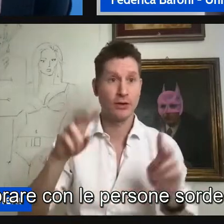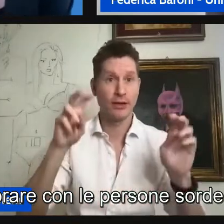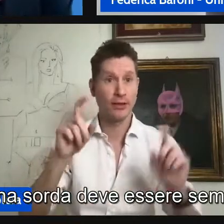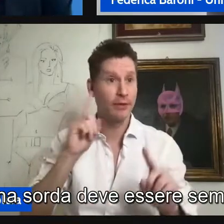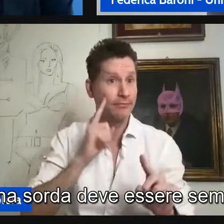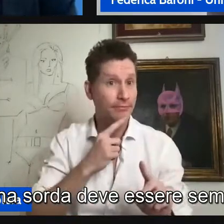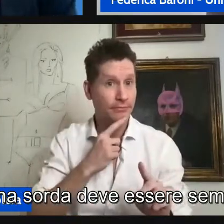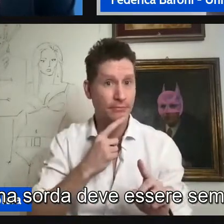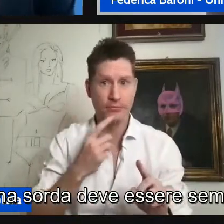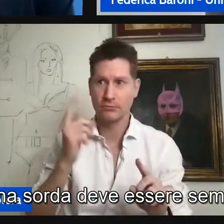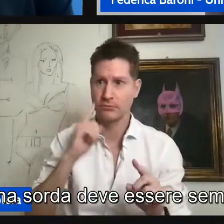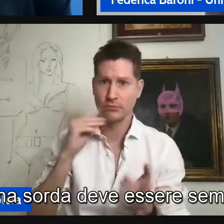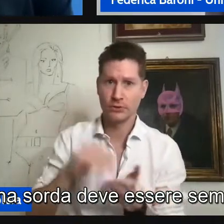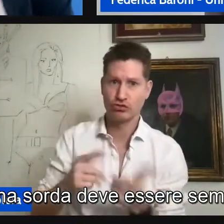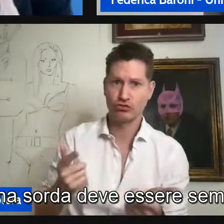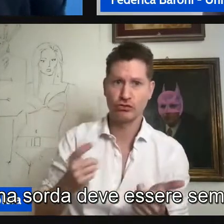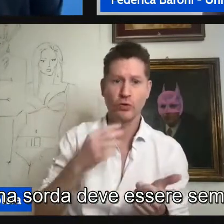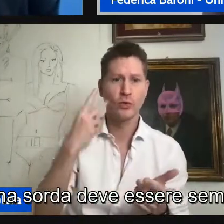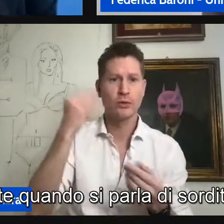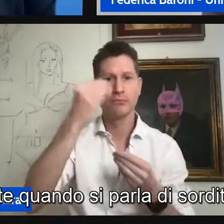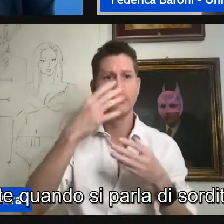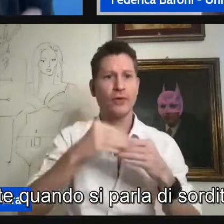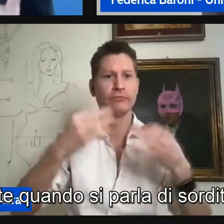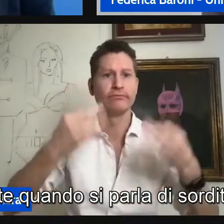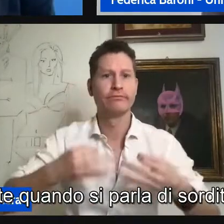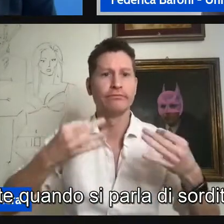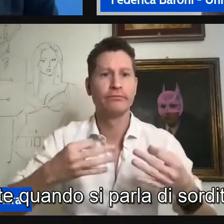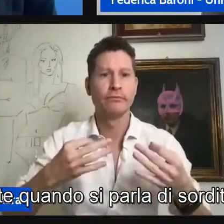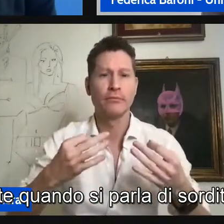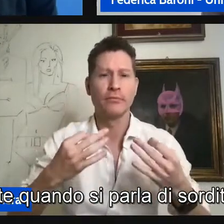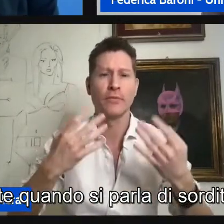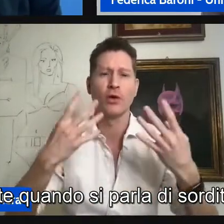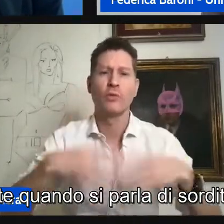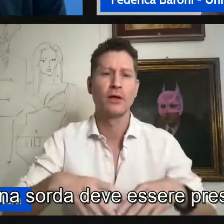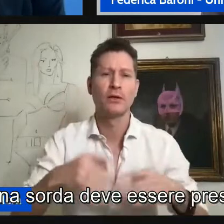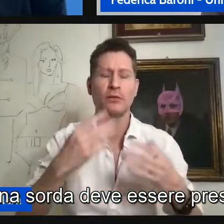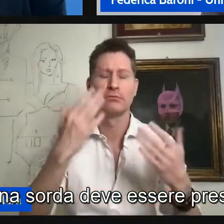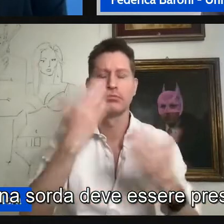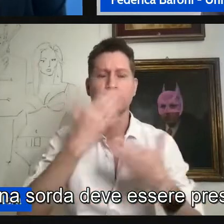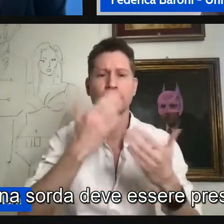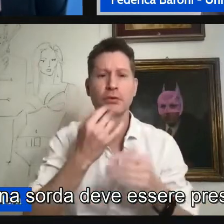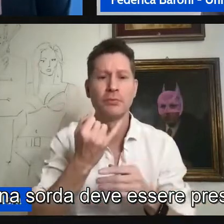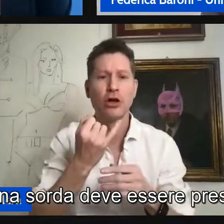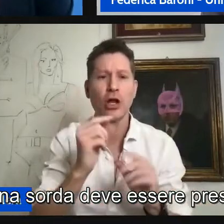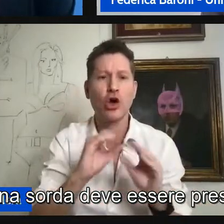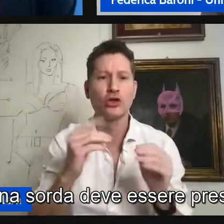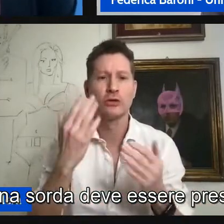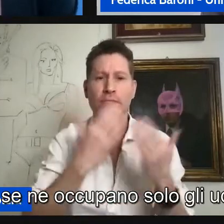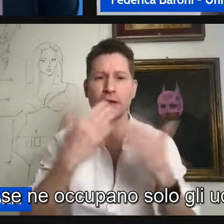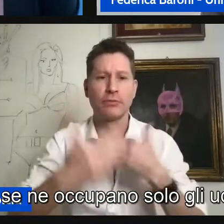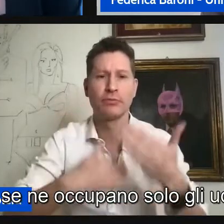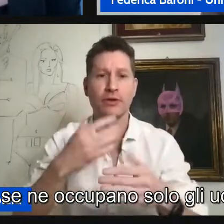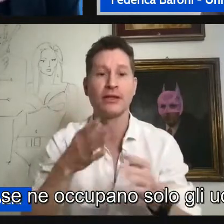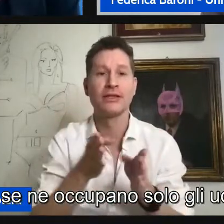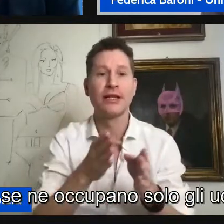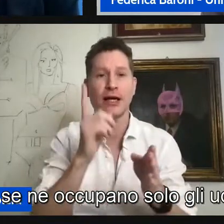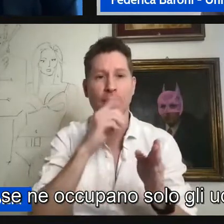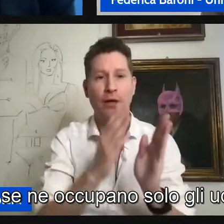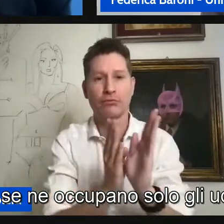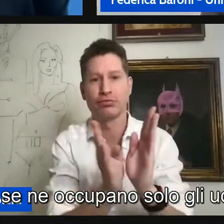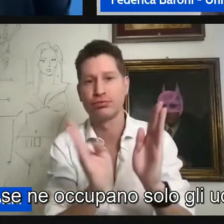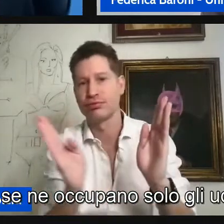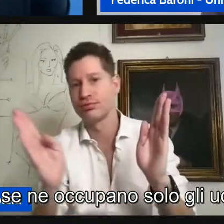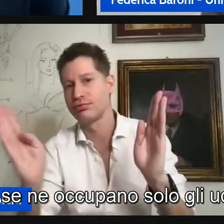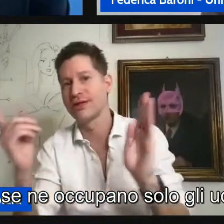sorde la persona sorda deve essere sempre presente quando si parla di sordità una persona sorda deve essere presente perché se